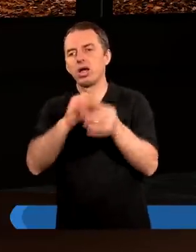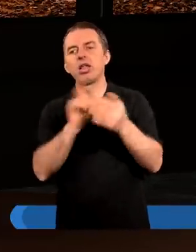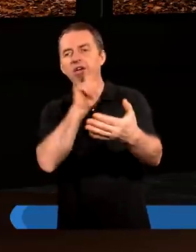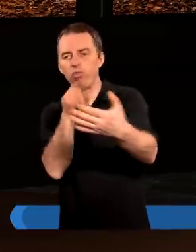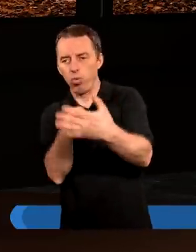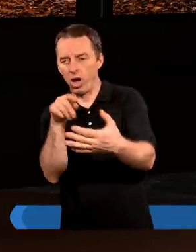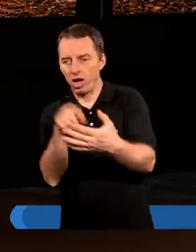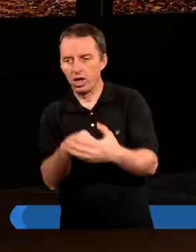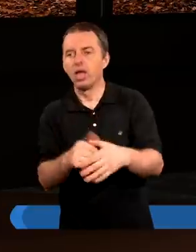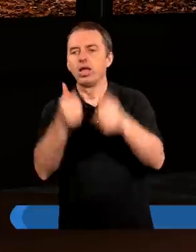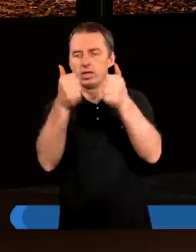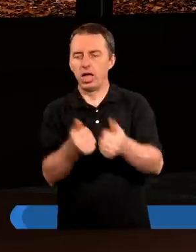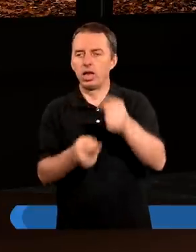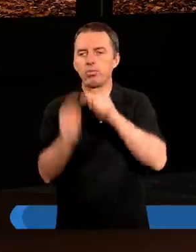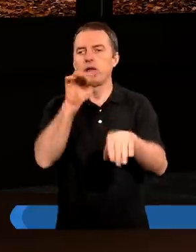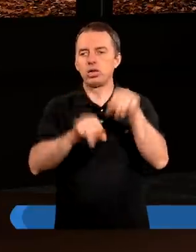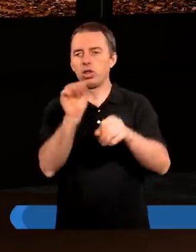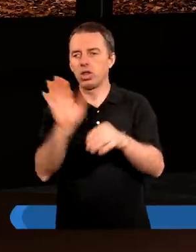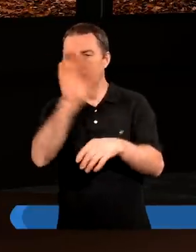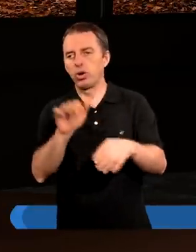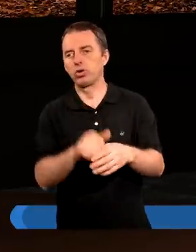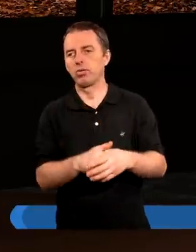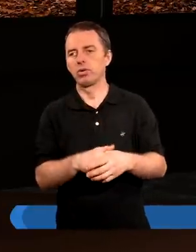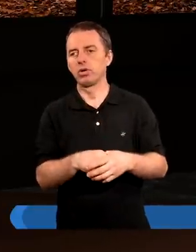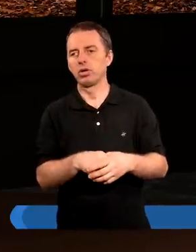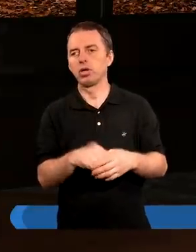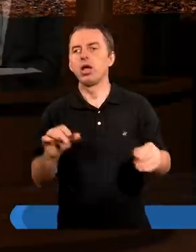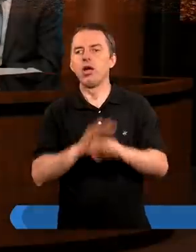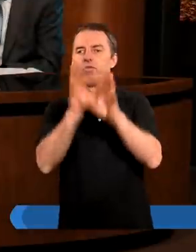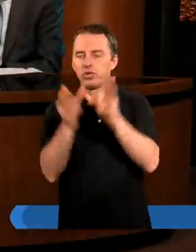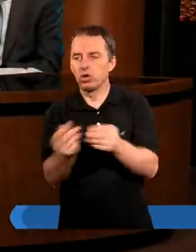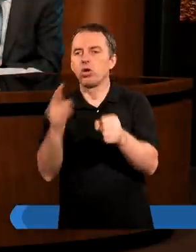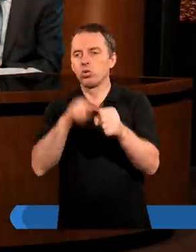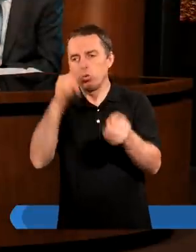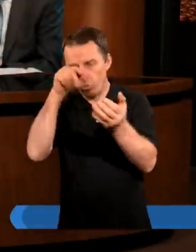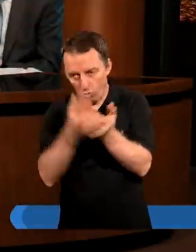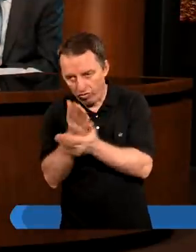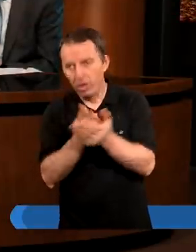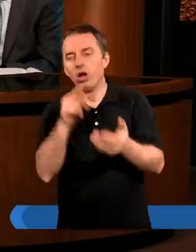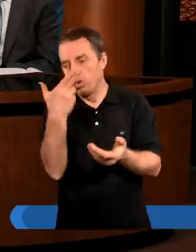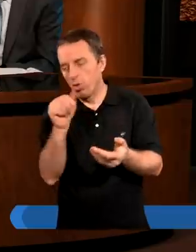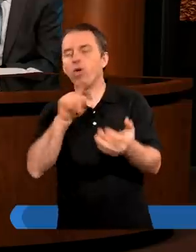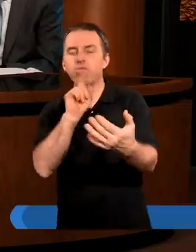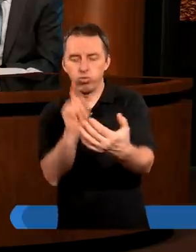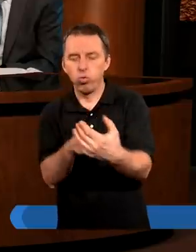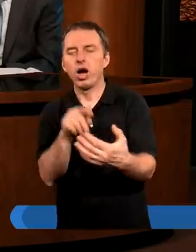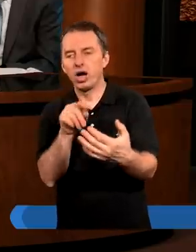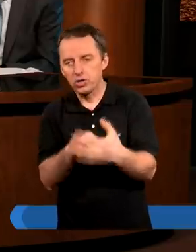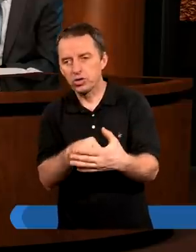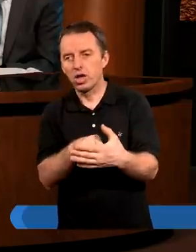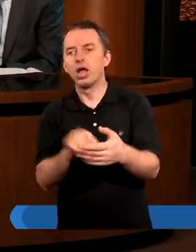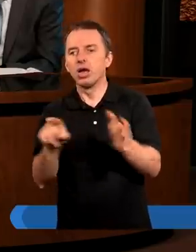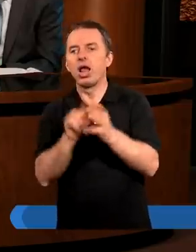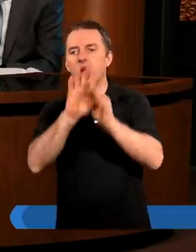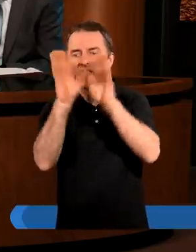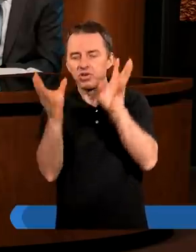właśnie staniemy przed sądem Bożym? Wszyscy, którzy uwierzyli. No właśnie. To jest dla